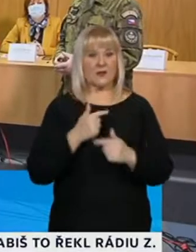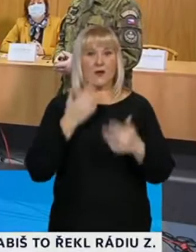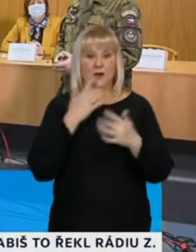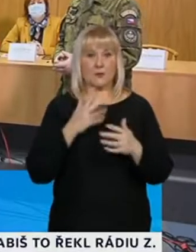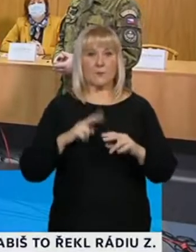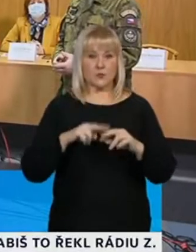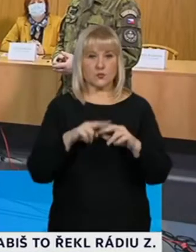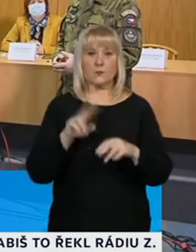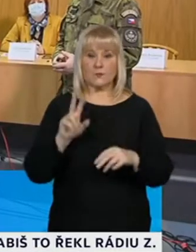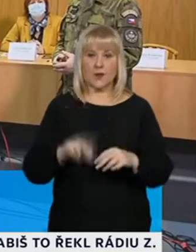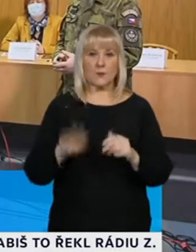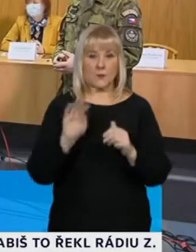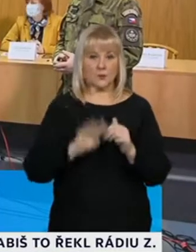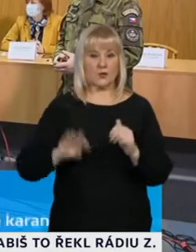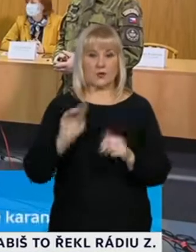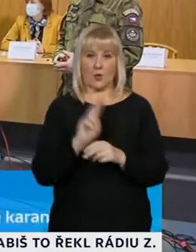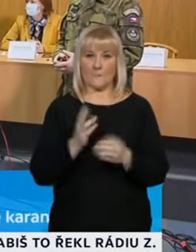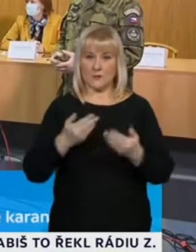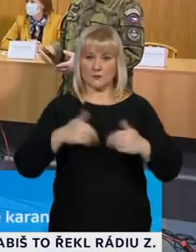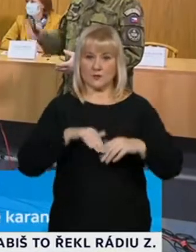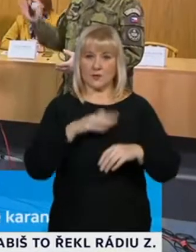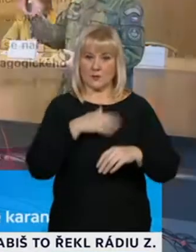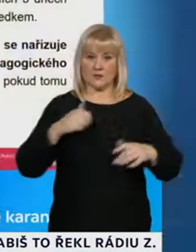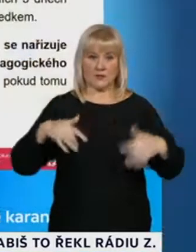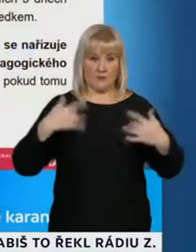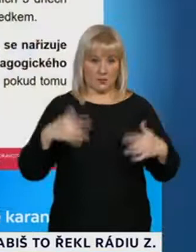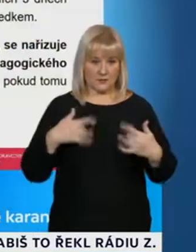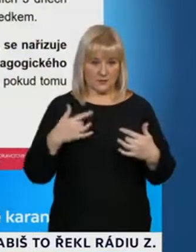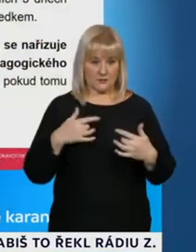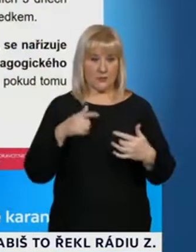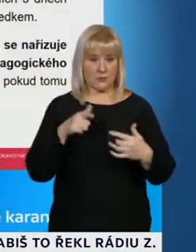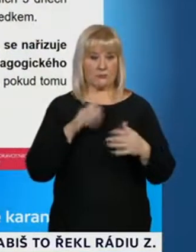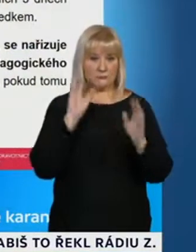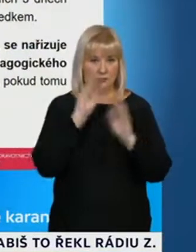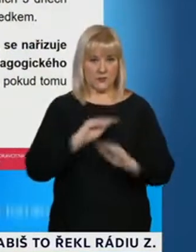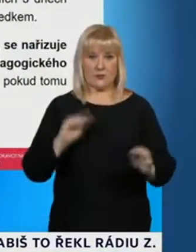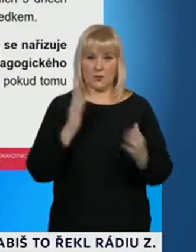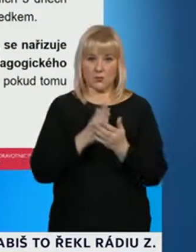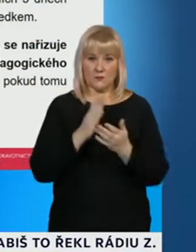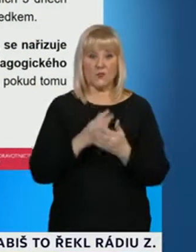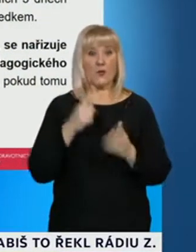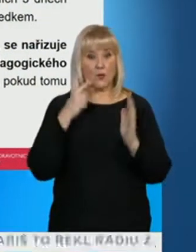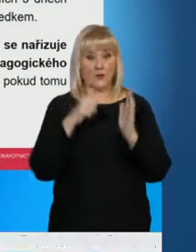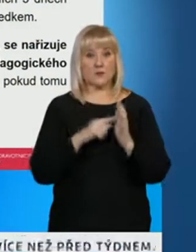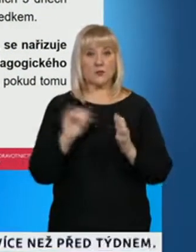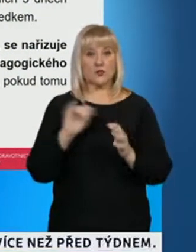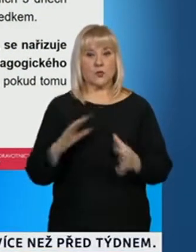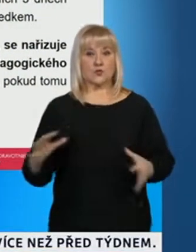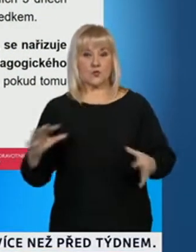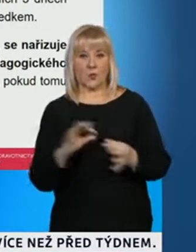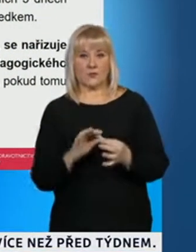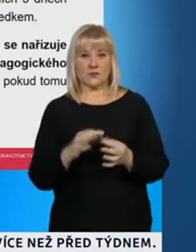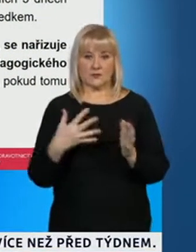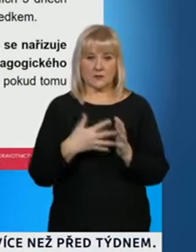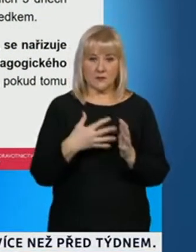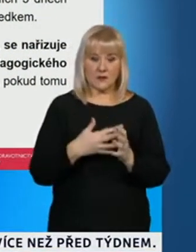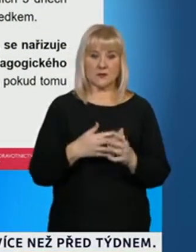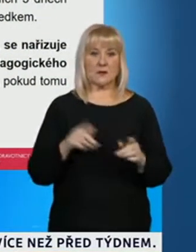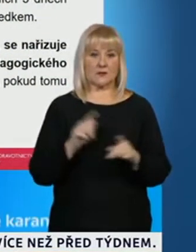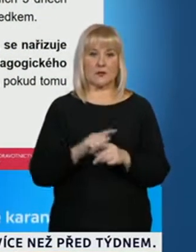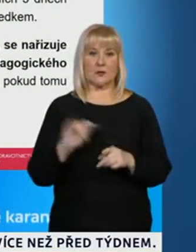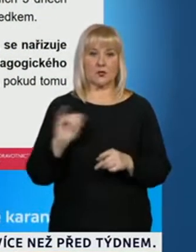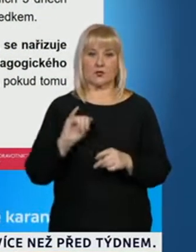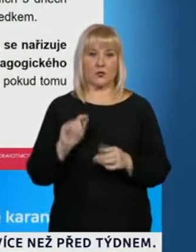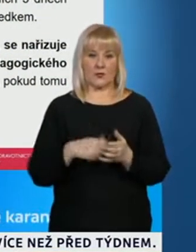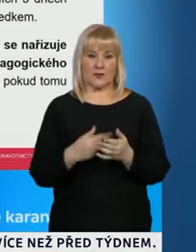mimořádném opatření ministerstva zdravotnictví. Tak jak vidíte, vidíte, koho se testování týká, koho naopak se